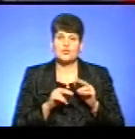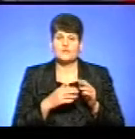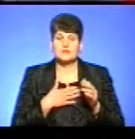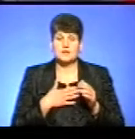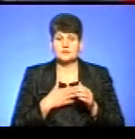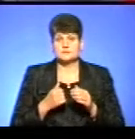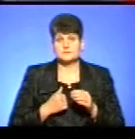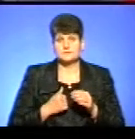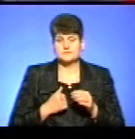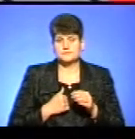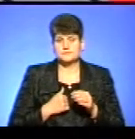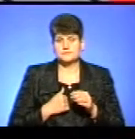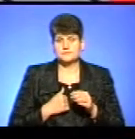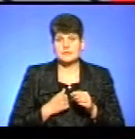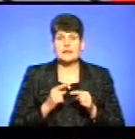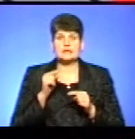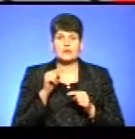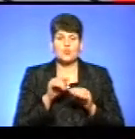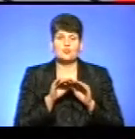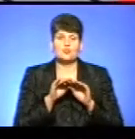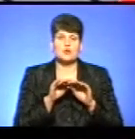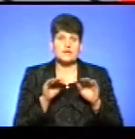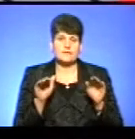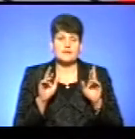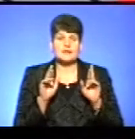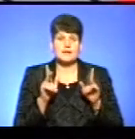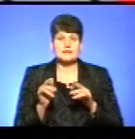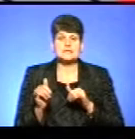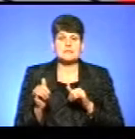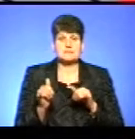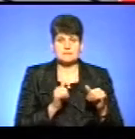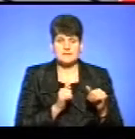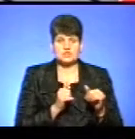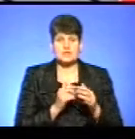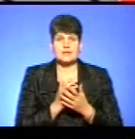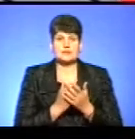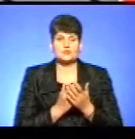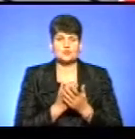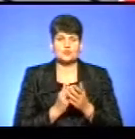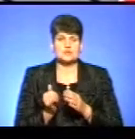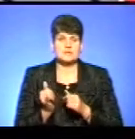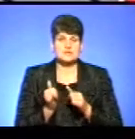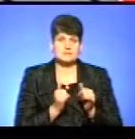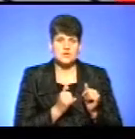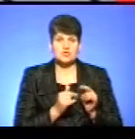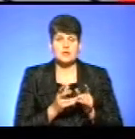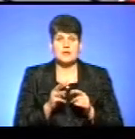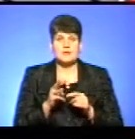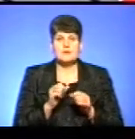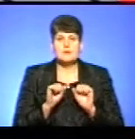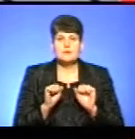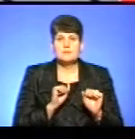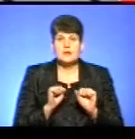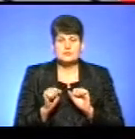збройних сил на такому рівні, як і забезпечення, і ресурсного забезпечення, і менеджменту,